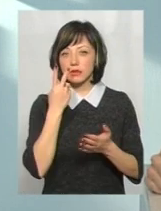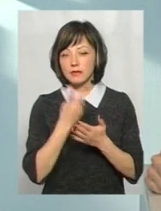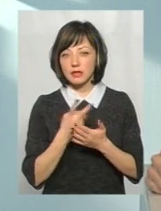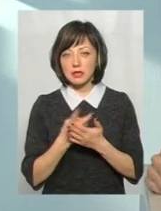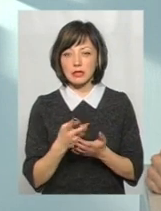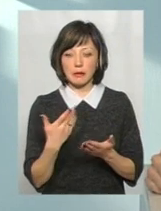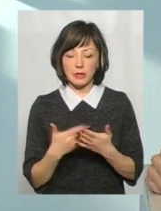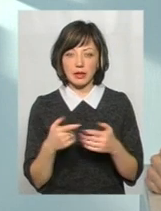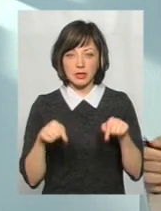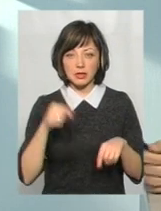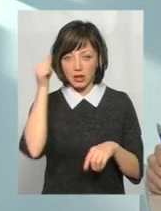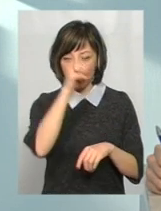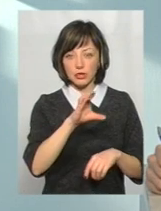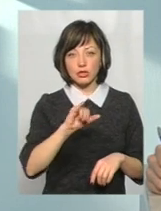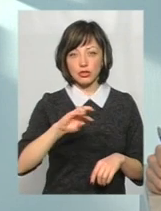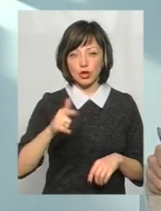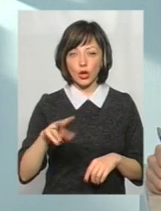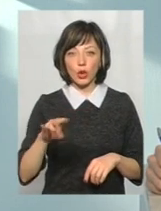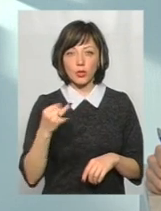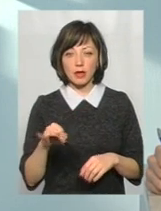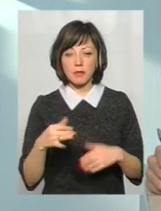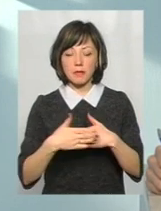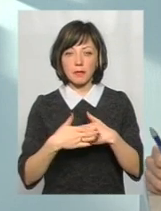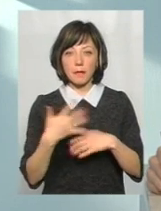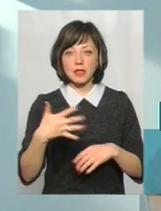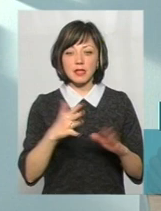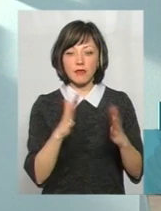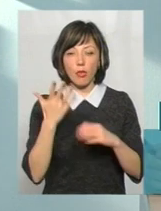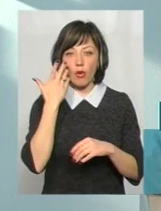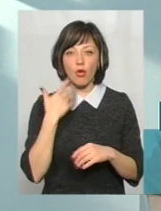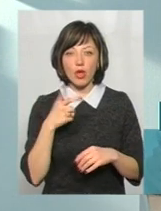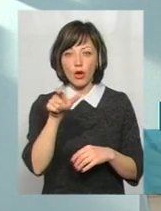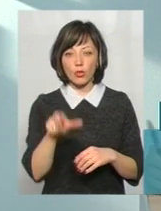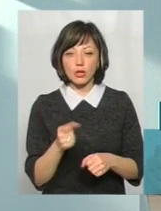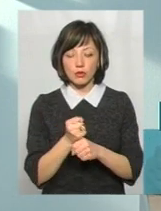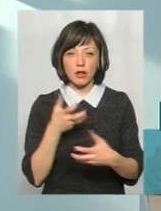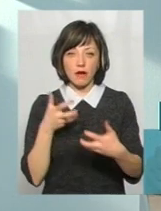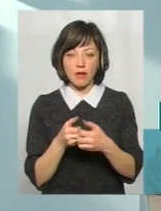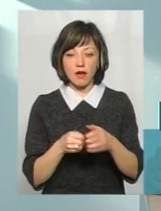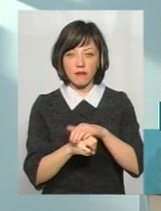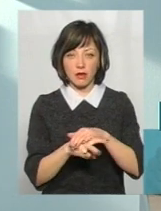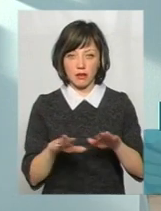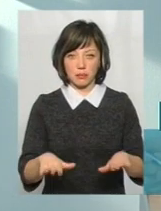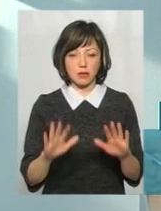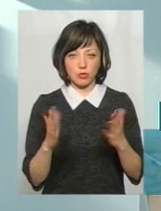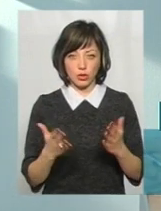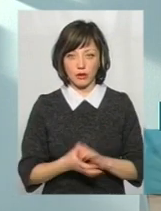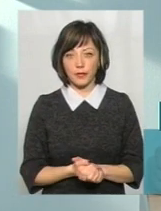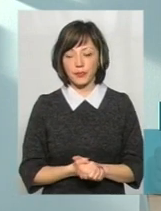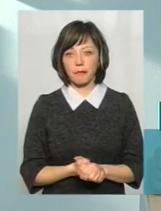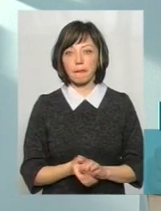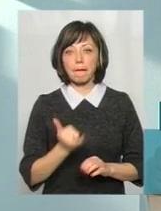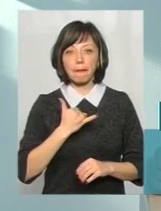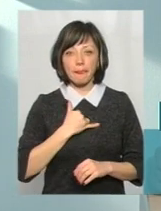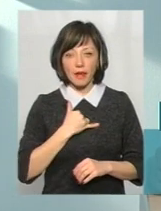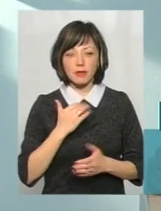на цей рік, то січень-лютий близько 50 випадків, коли особи здійснили ДТП та покинули місце події. У нас